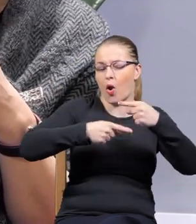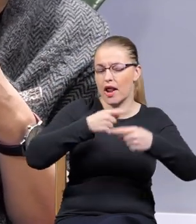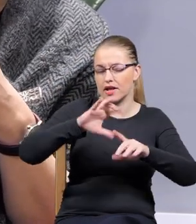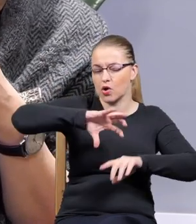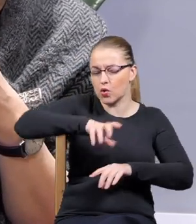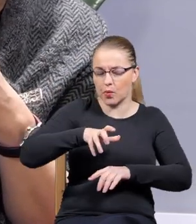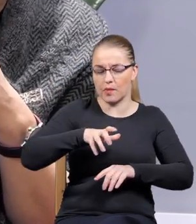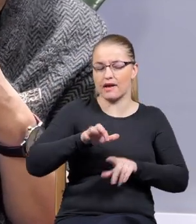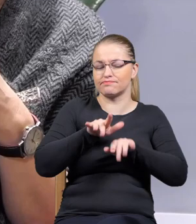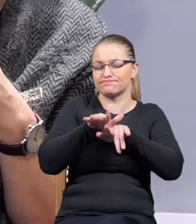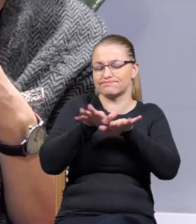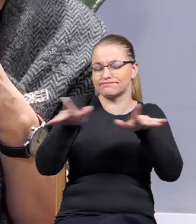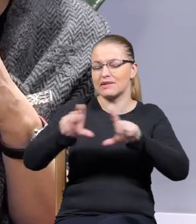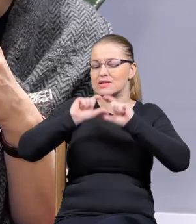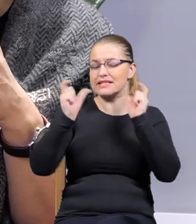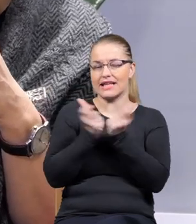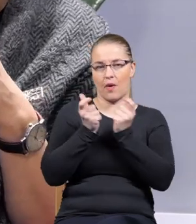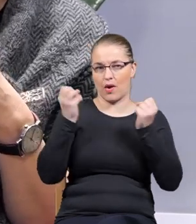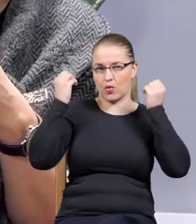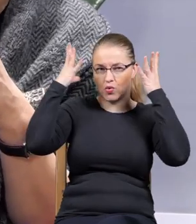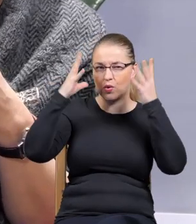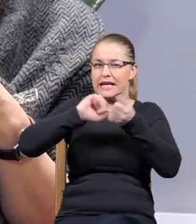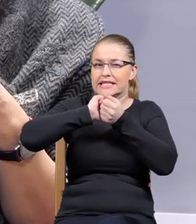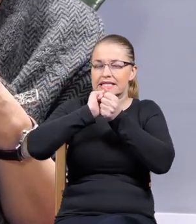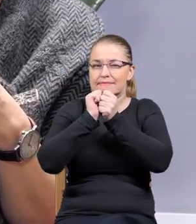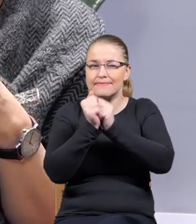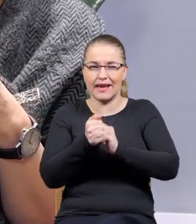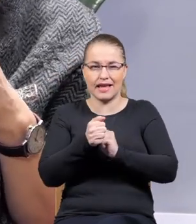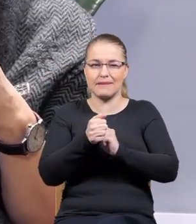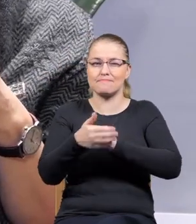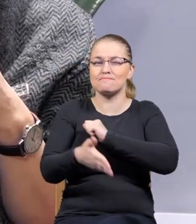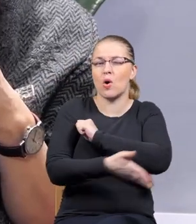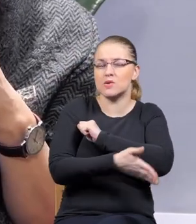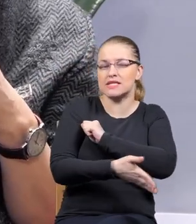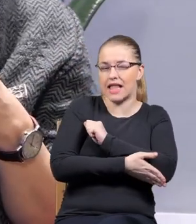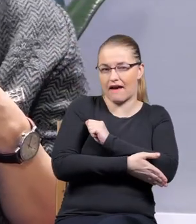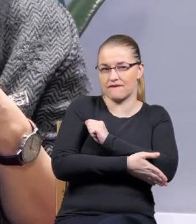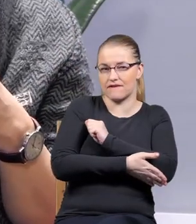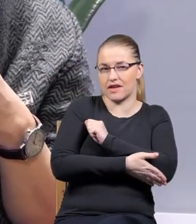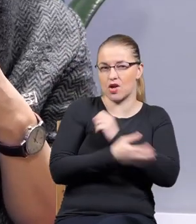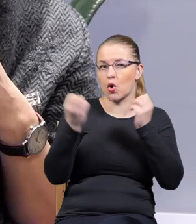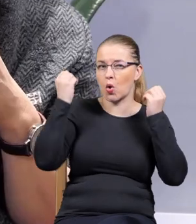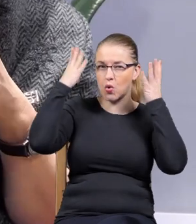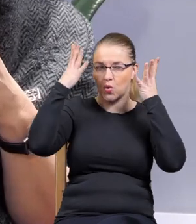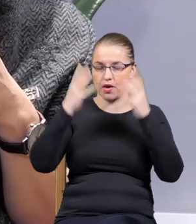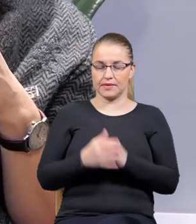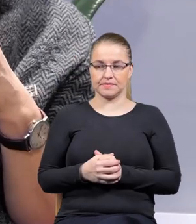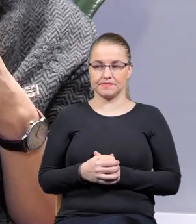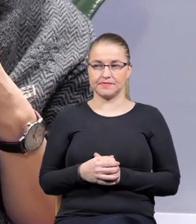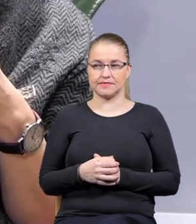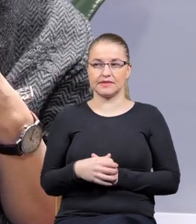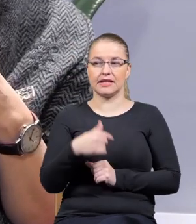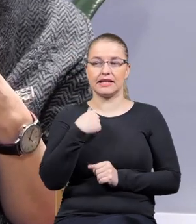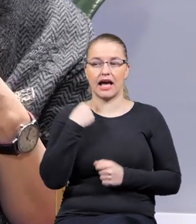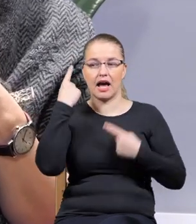pokoleniowy, to musi być bunt, który rozsieje się po całej kulturze, który właśnie zmieni te takie fundamenty i filary, na których